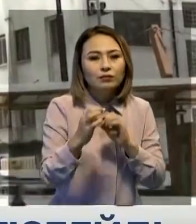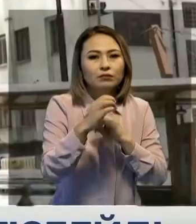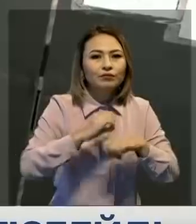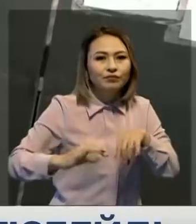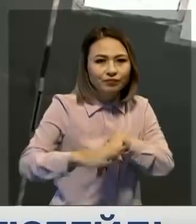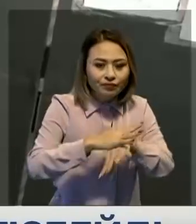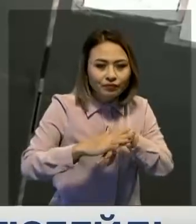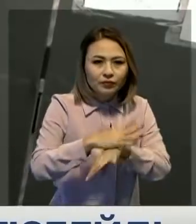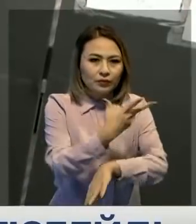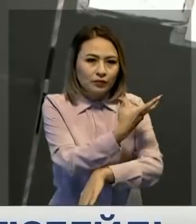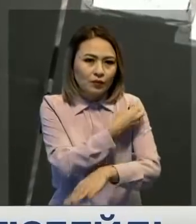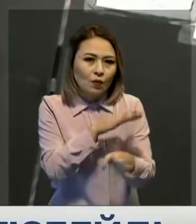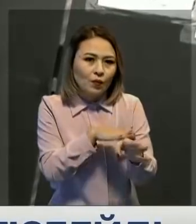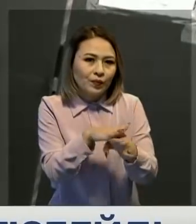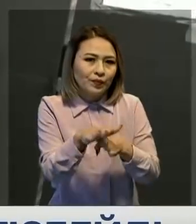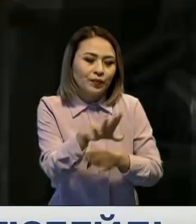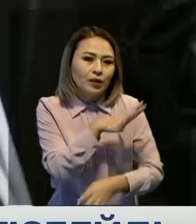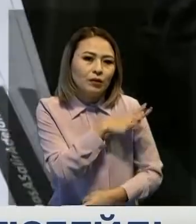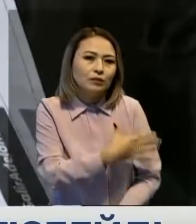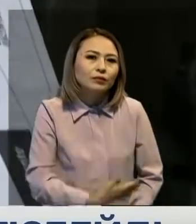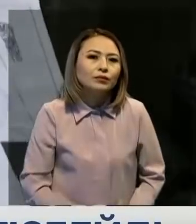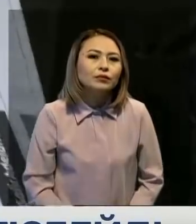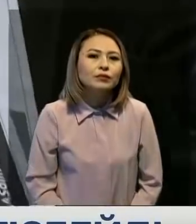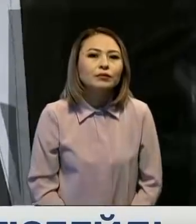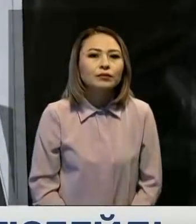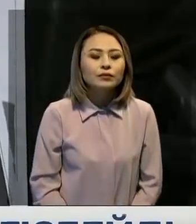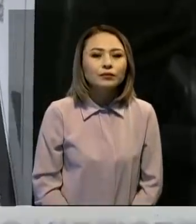толық вакцина қабылдаған. Дәуірі нақашылы ғабар 24.